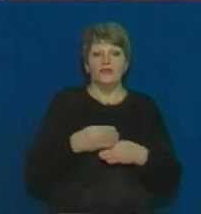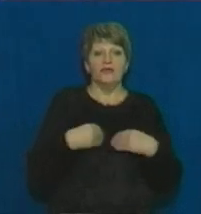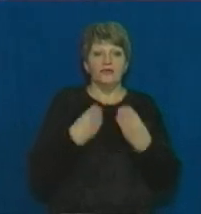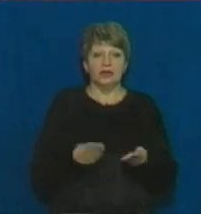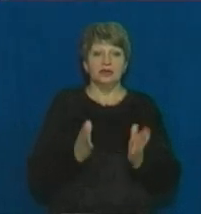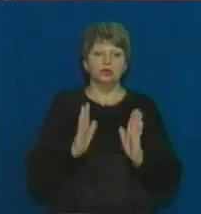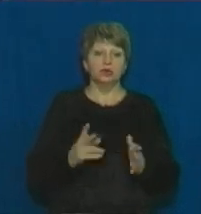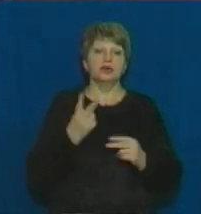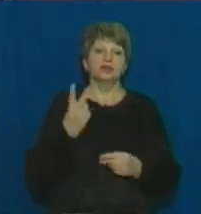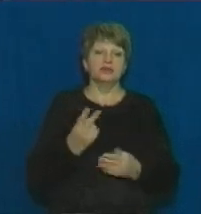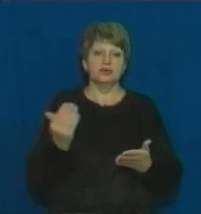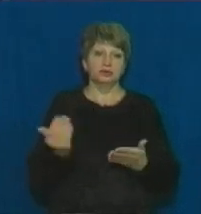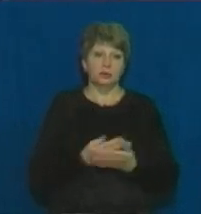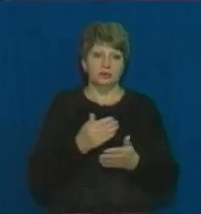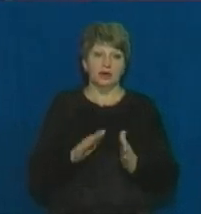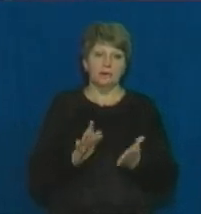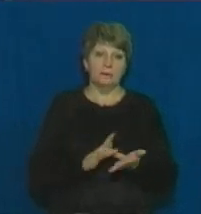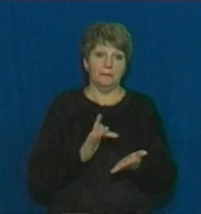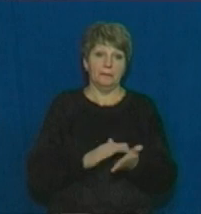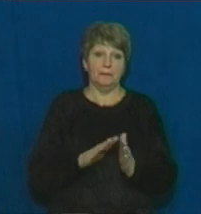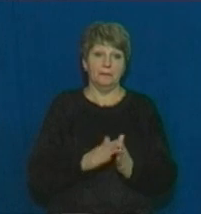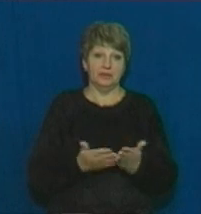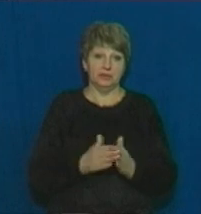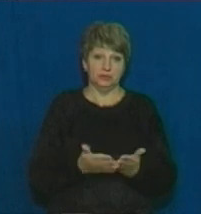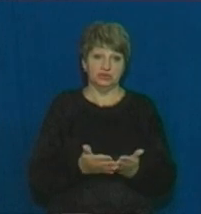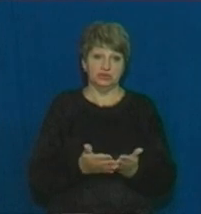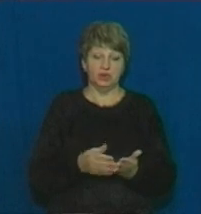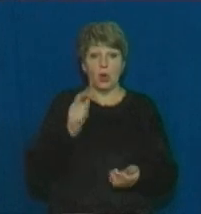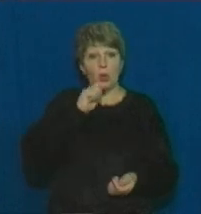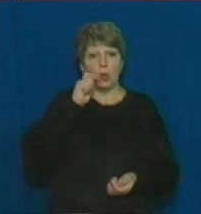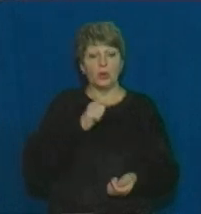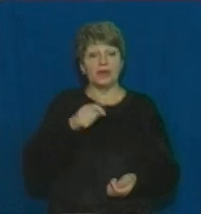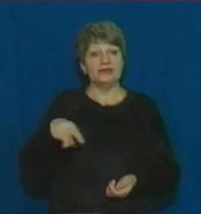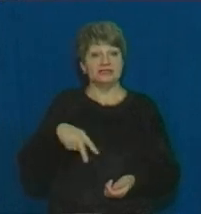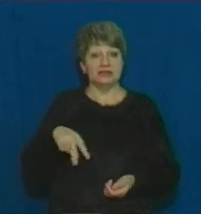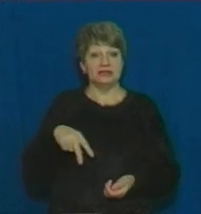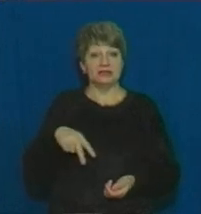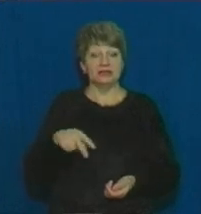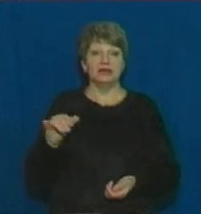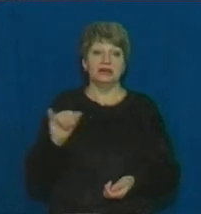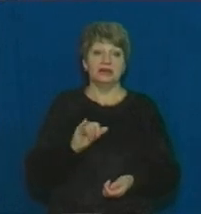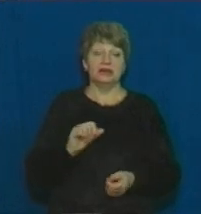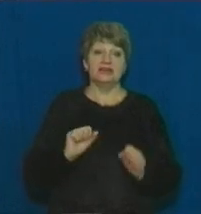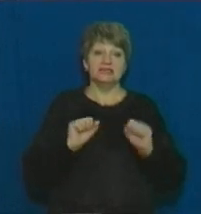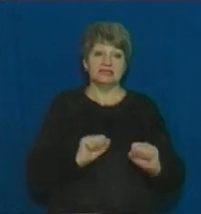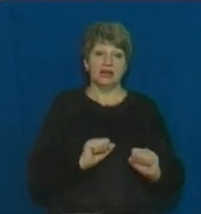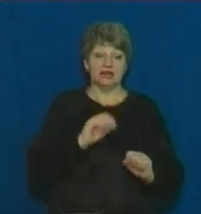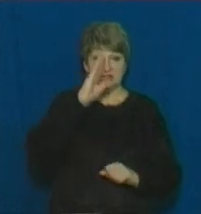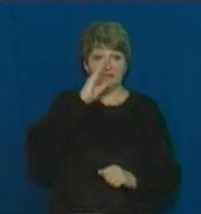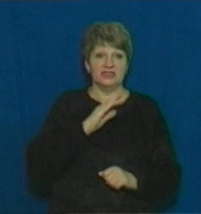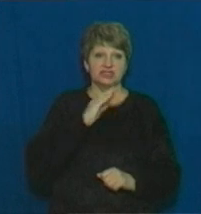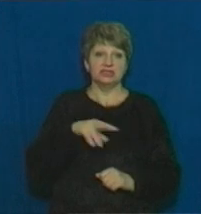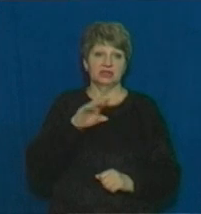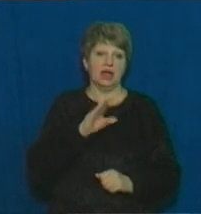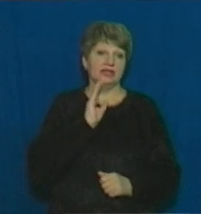підручника нових. Це українська література і захист відчизни для